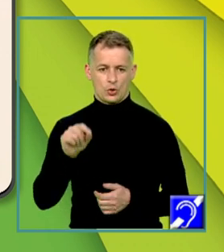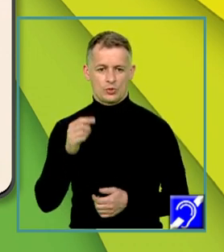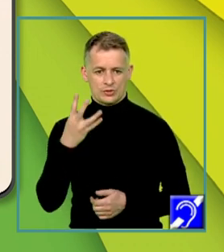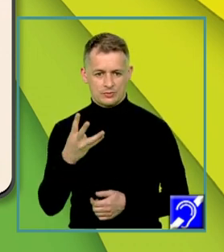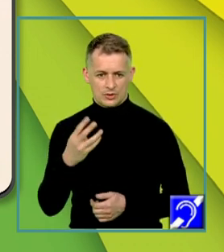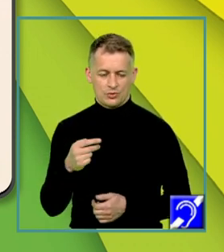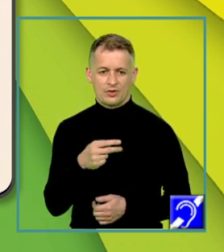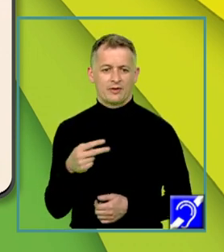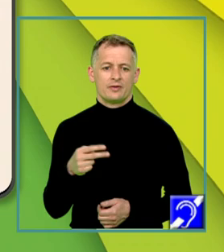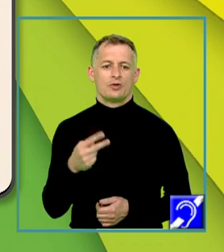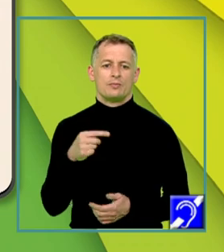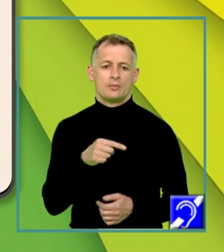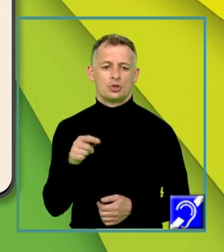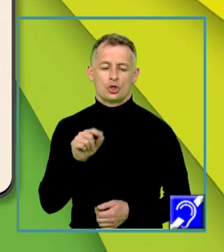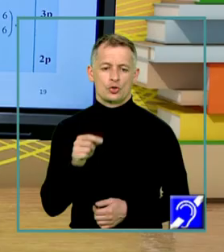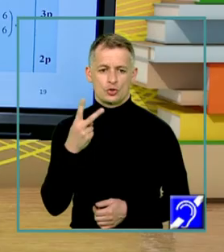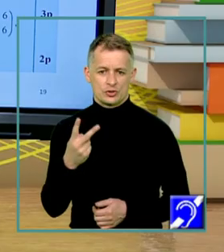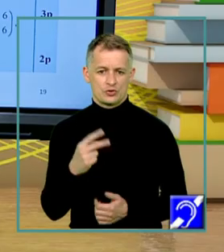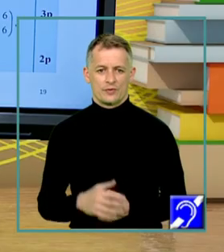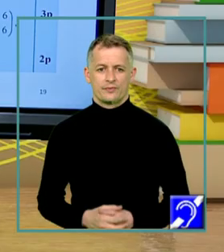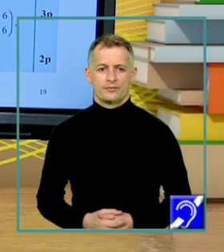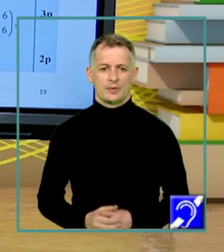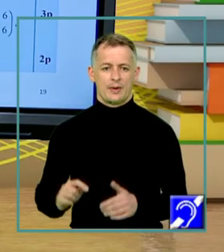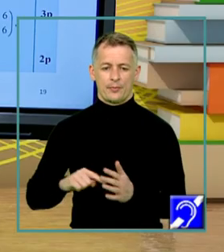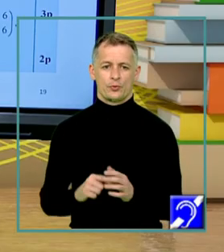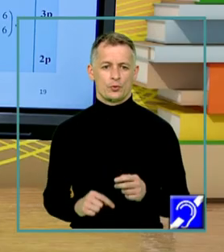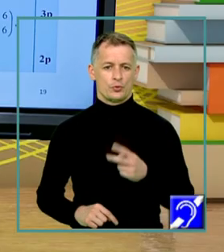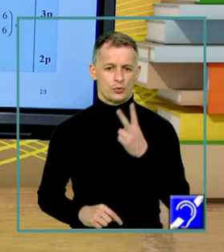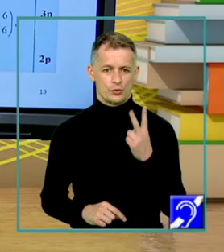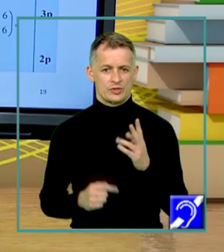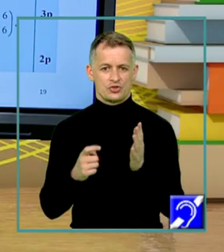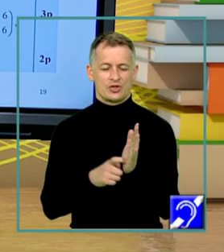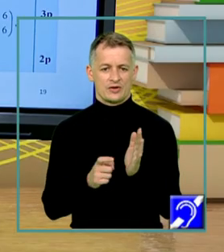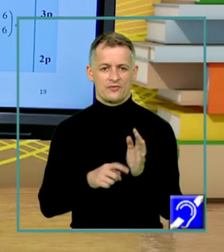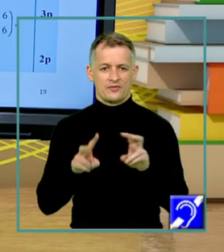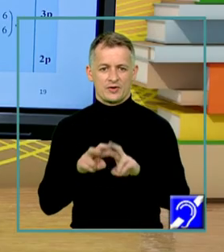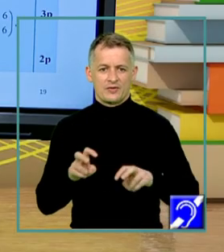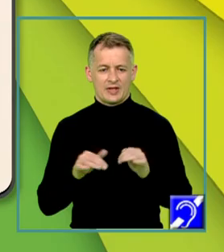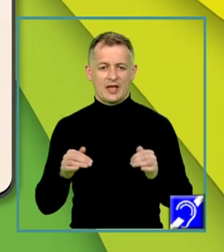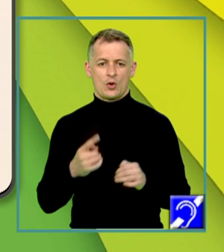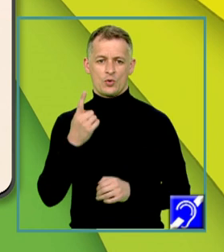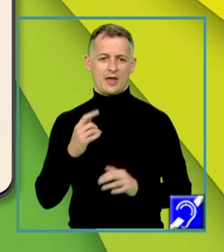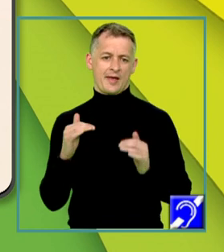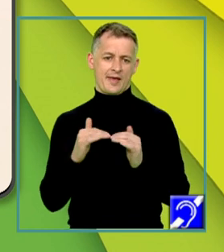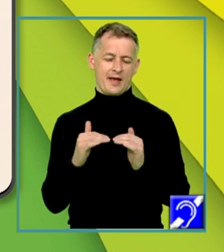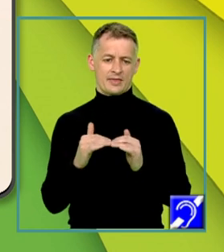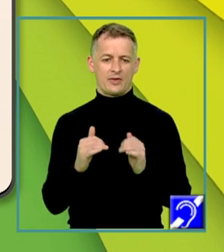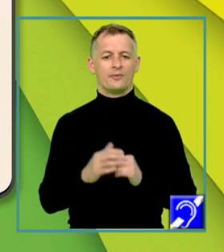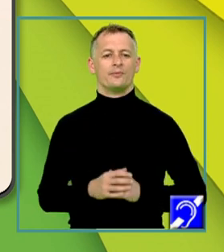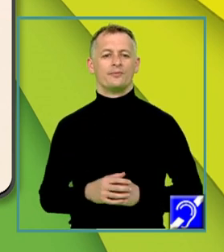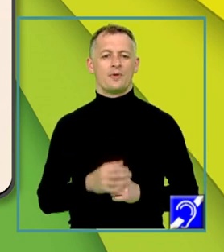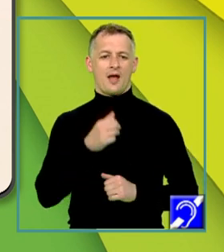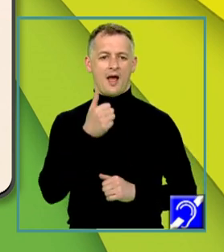egal cu minus 22. La punctul 2 se cere verificarea unei egalități, A de 1